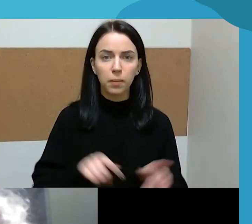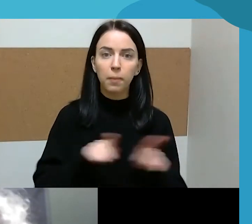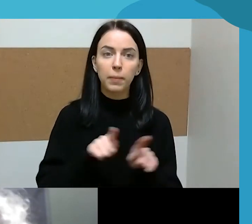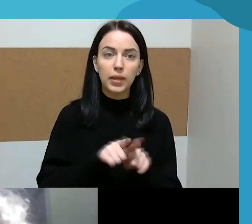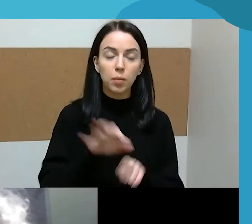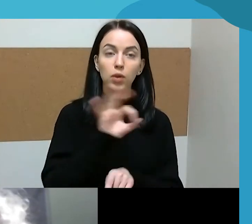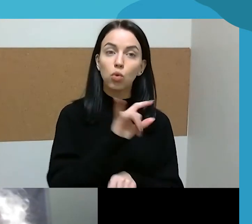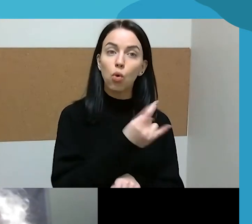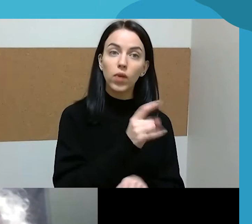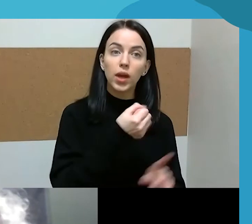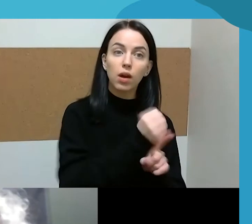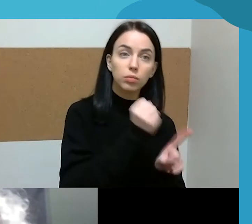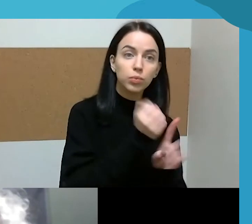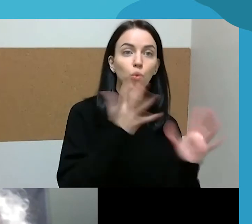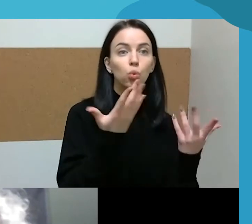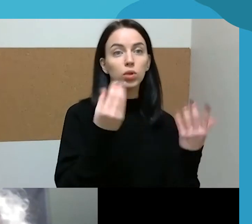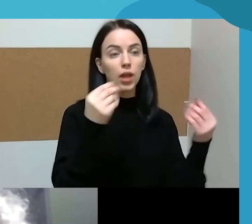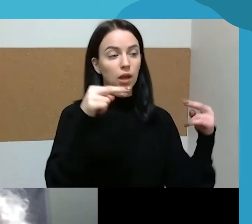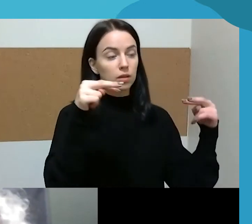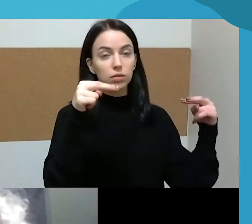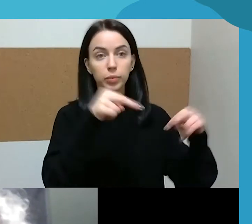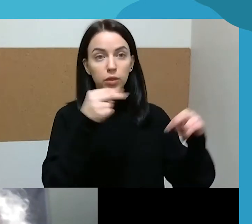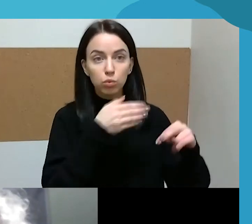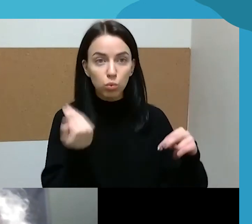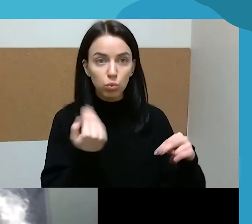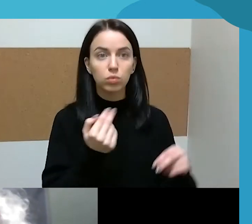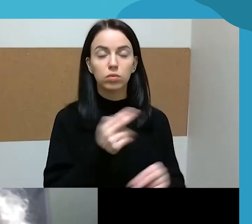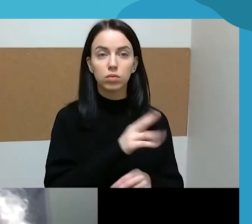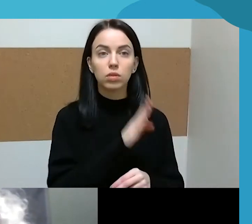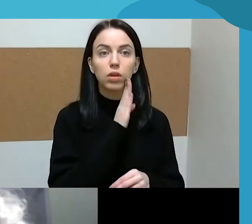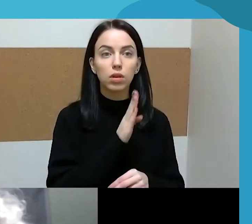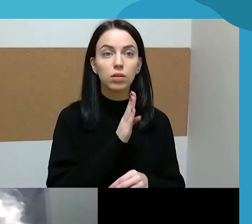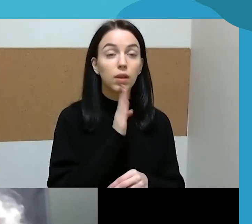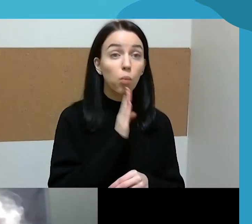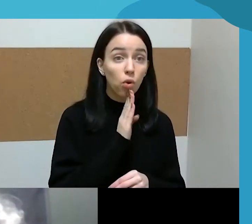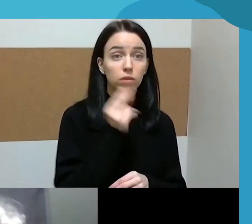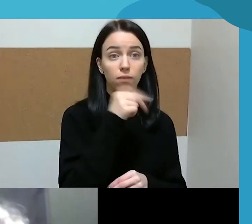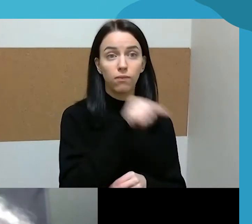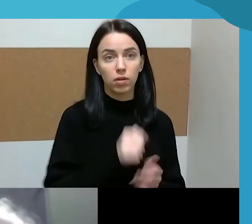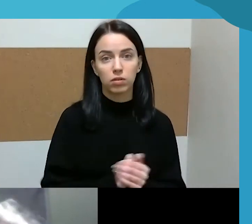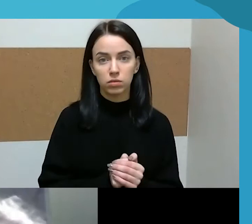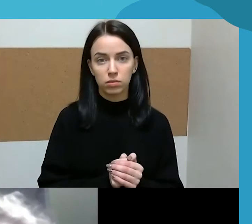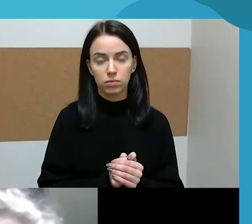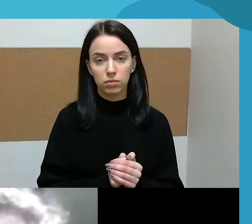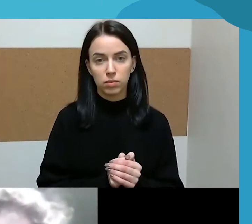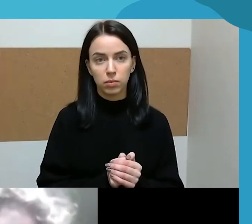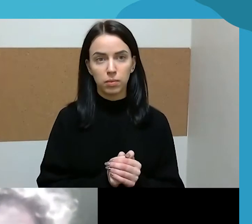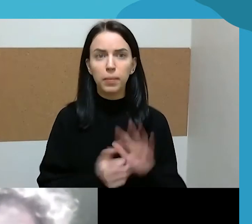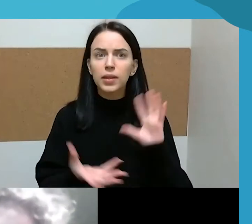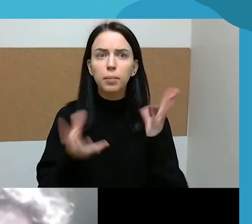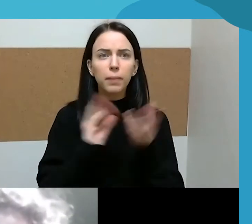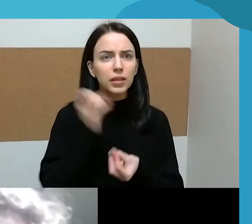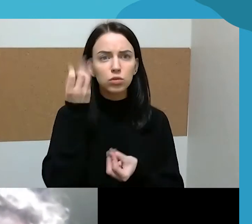prieš vaikus ir dėl nepriežiūros ir dėl viso kito kalta, kur iš esmės juk ne į vieną turbūt skuria tą lauką